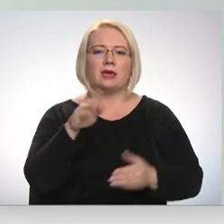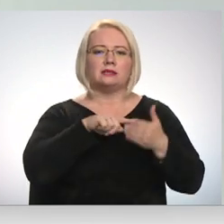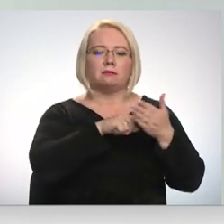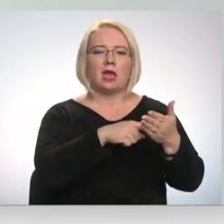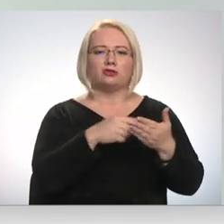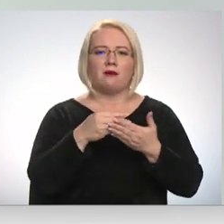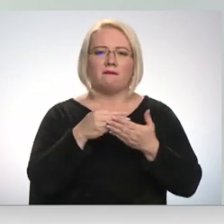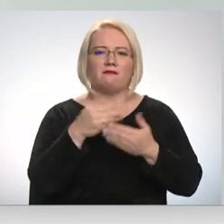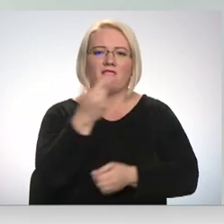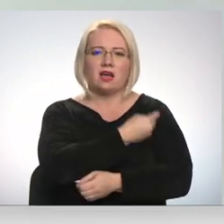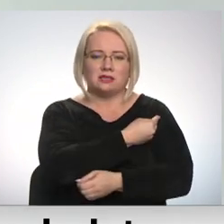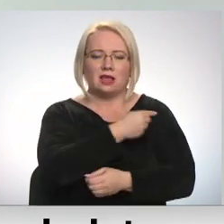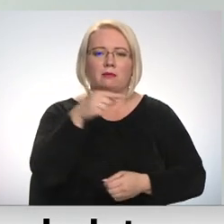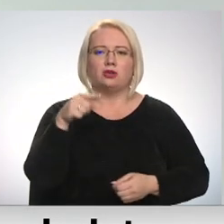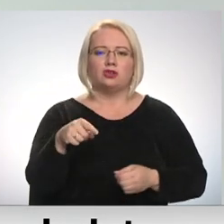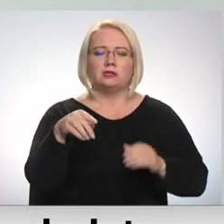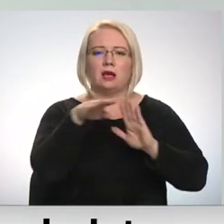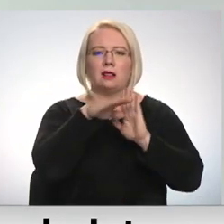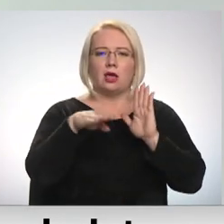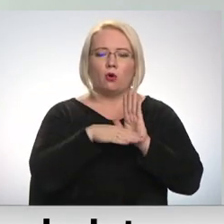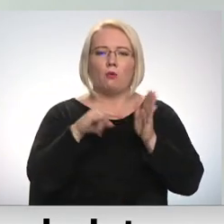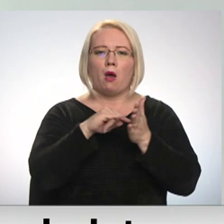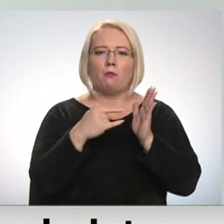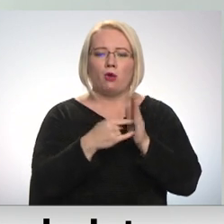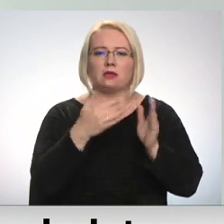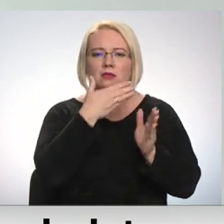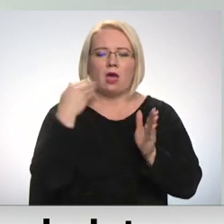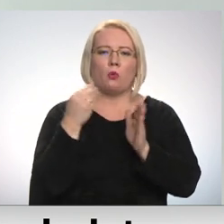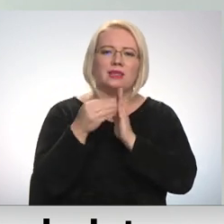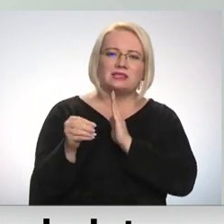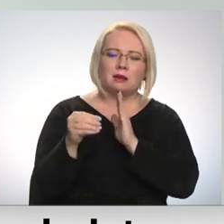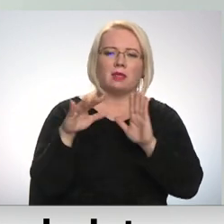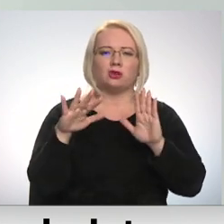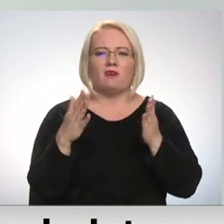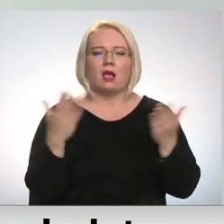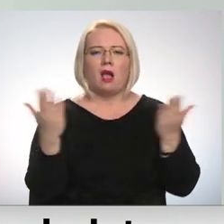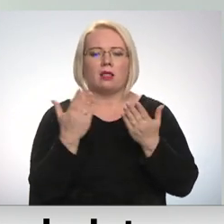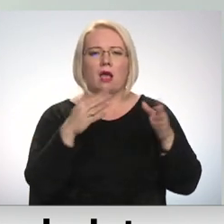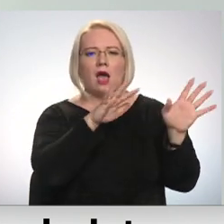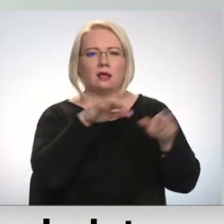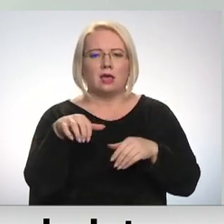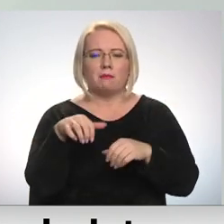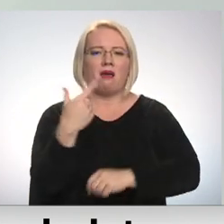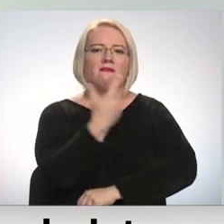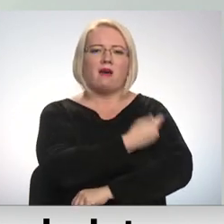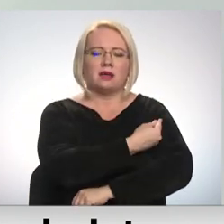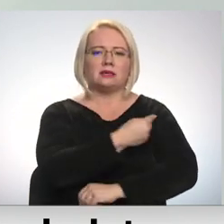Šis likumprojekts nav nediskriminējoši, nekādam kaut ko ņem noestu. Vakcinēto